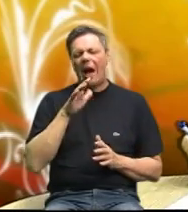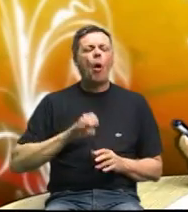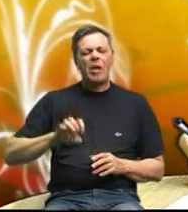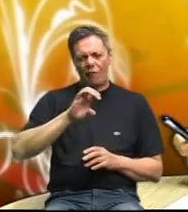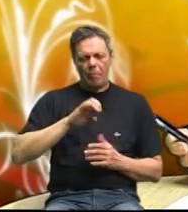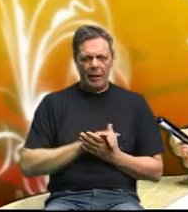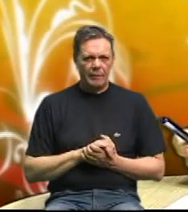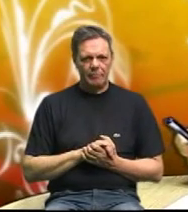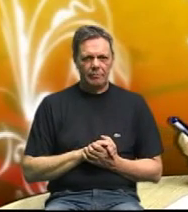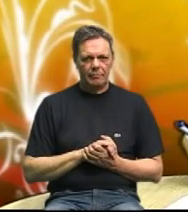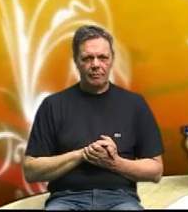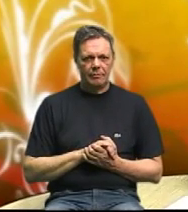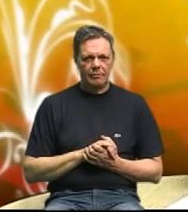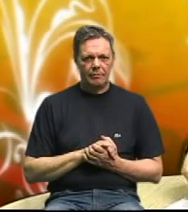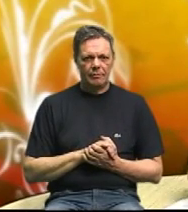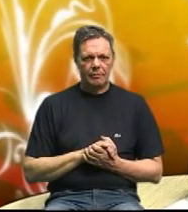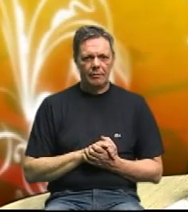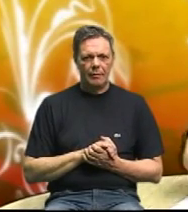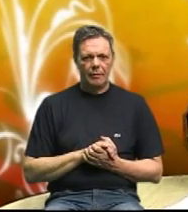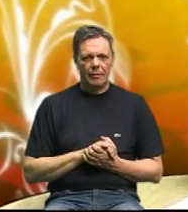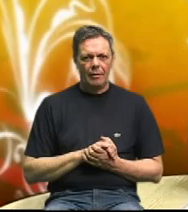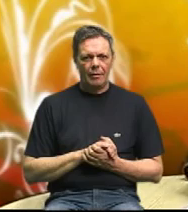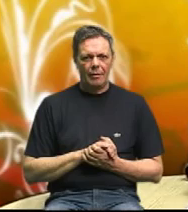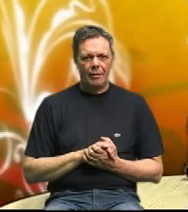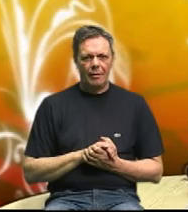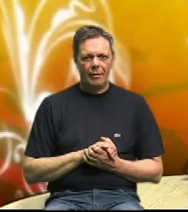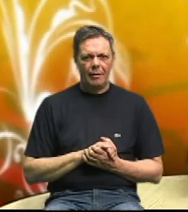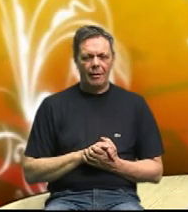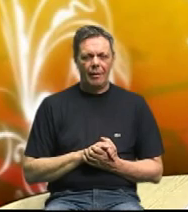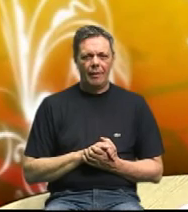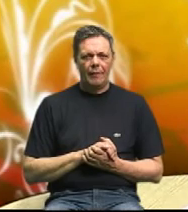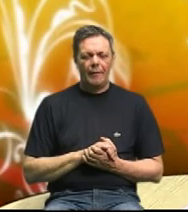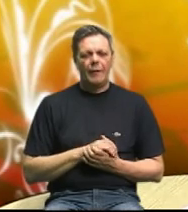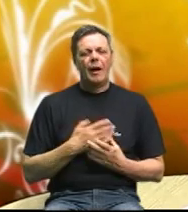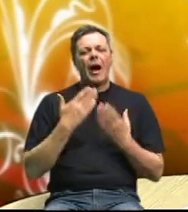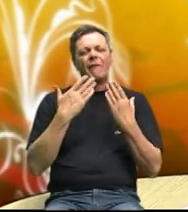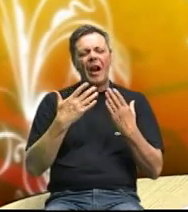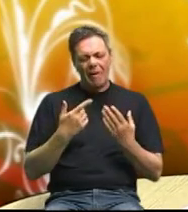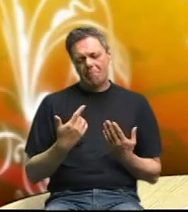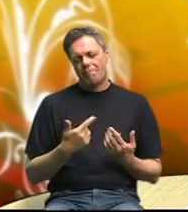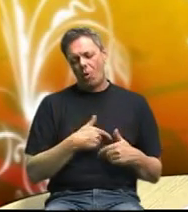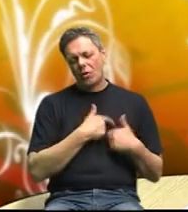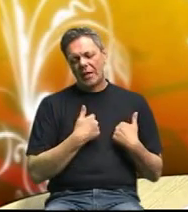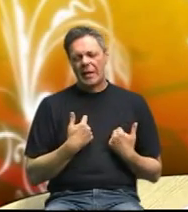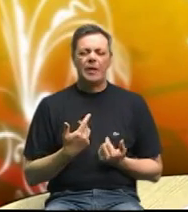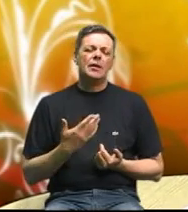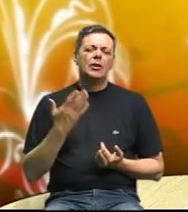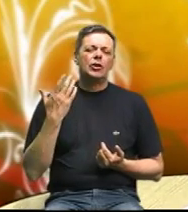Olga grozda Ničova moram pročitati jel da hvala vam od srca što ste bila